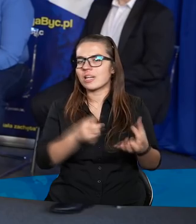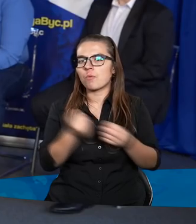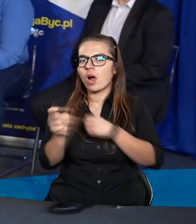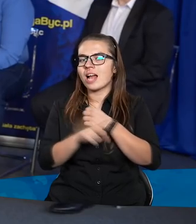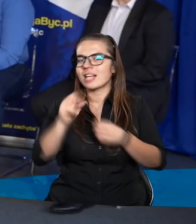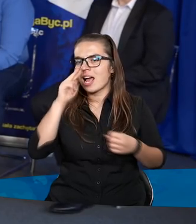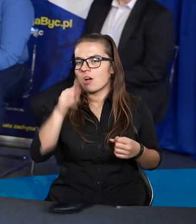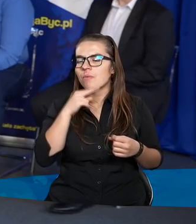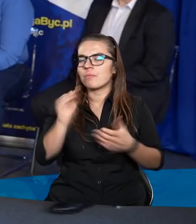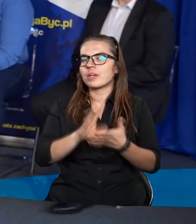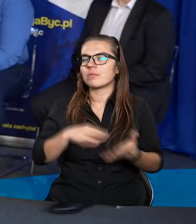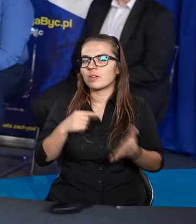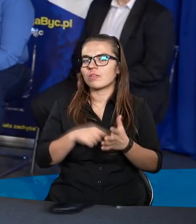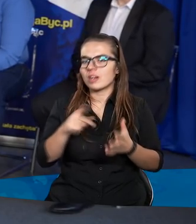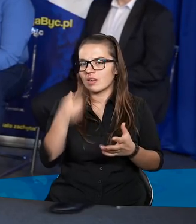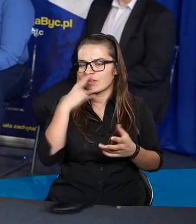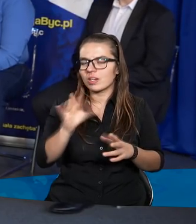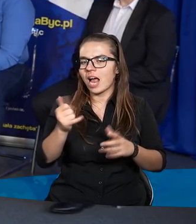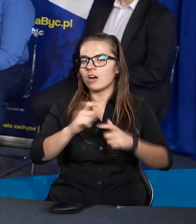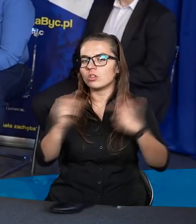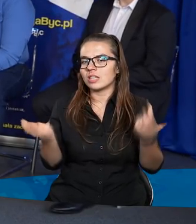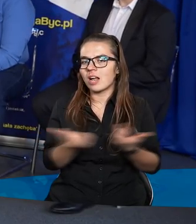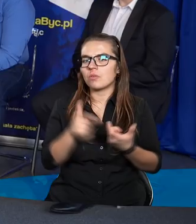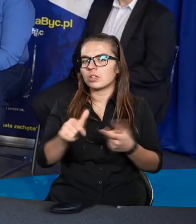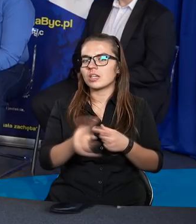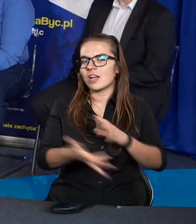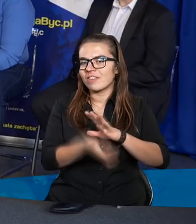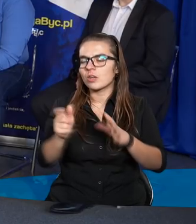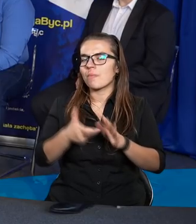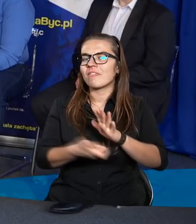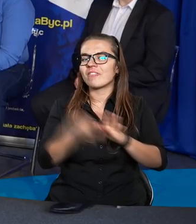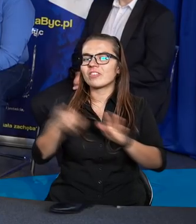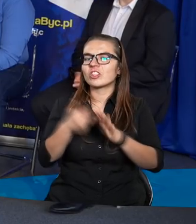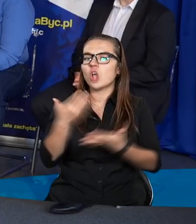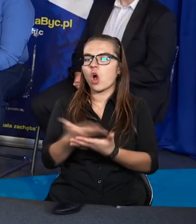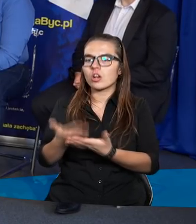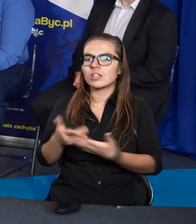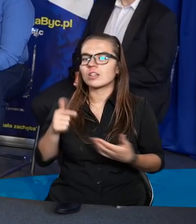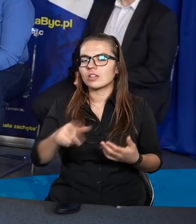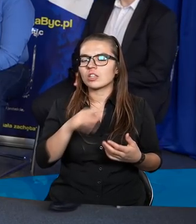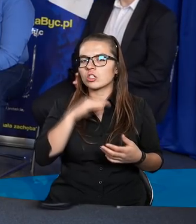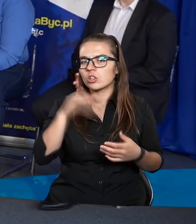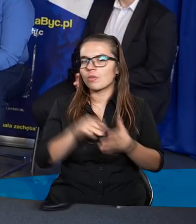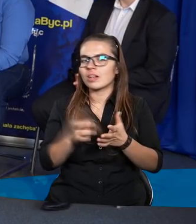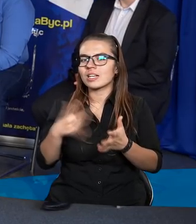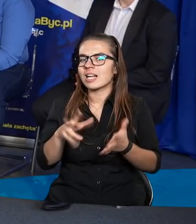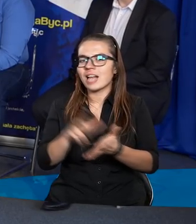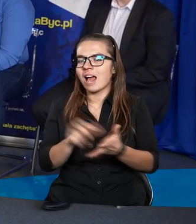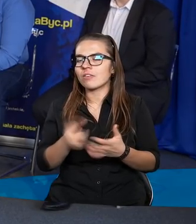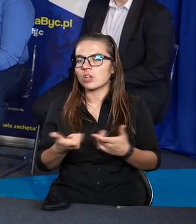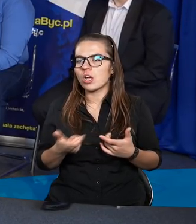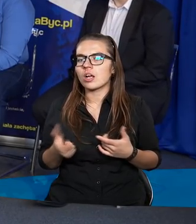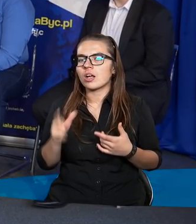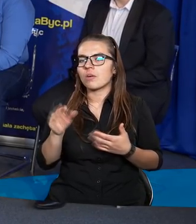ojca. Dokładnie. Właśnie Pismo Święte studiujemy jako całość i z całości wyciągamy wnioski, może dokładnie tego nie zacytuję, ale